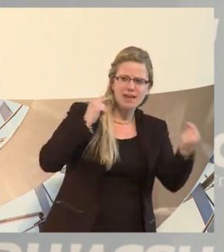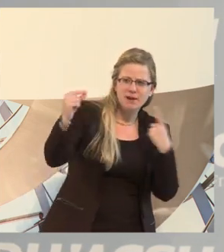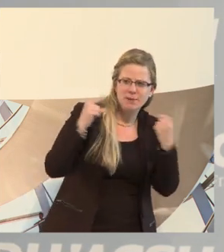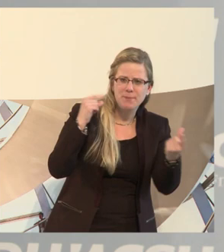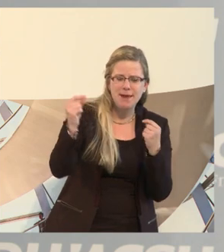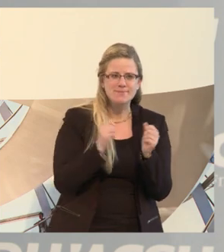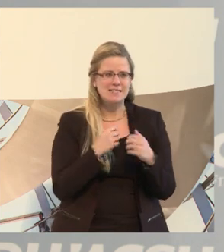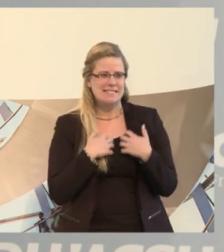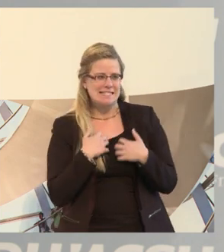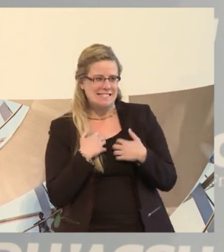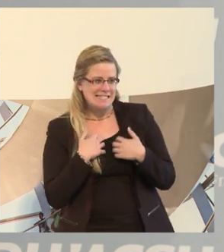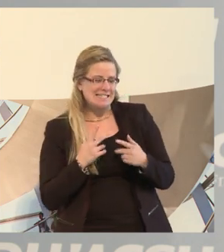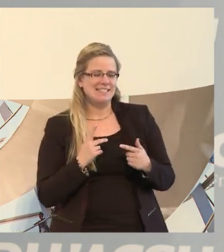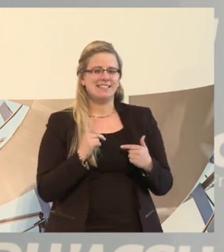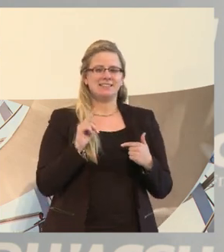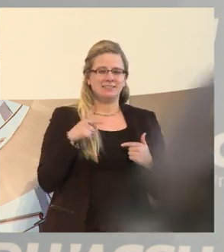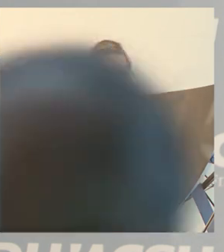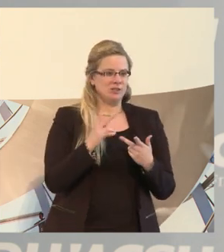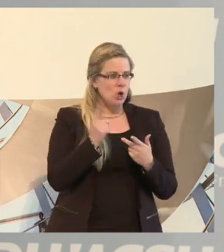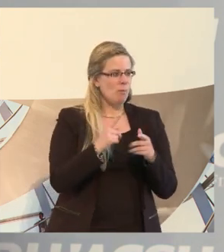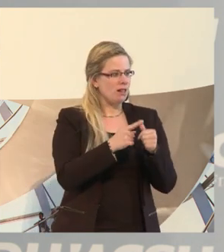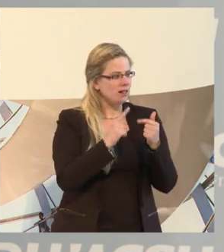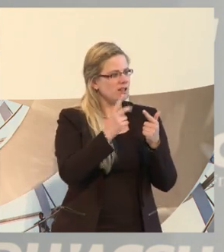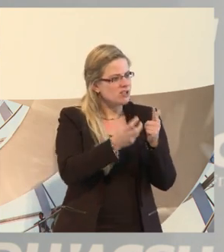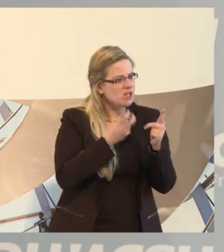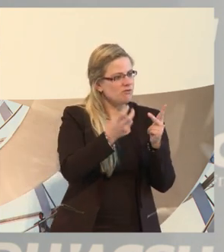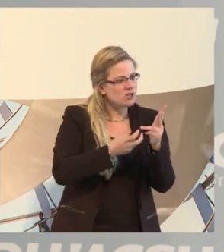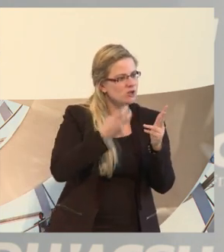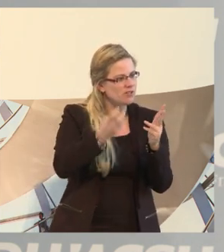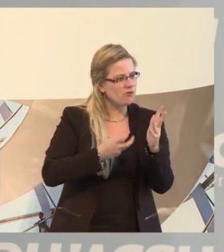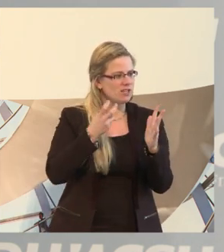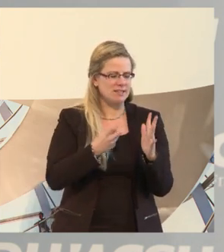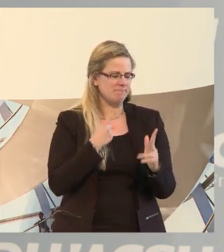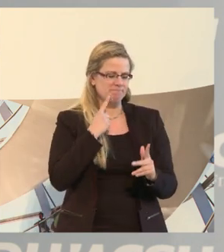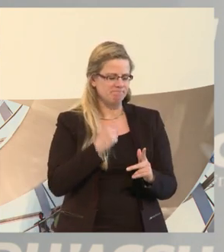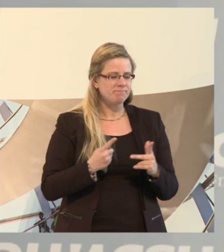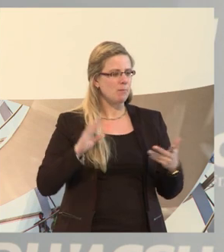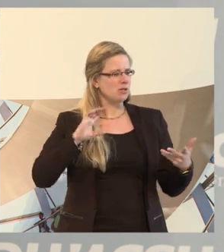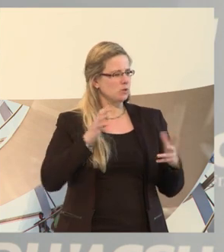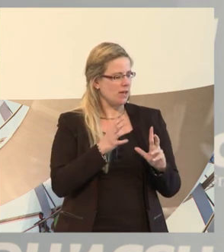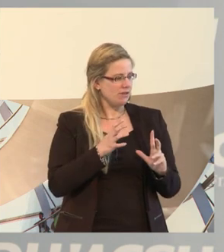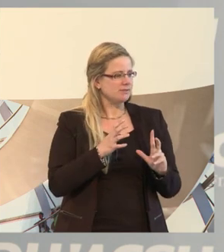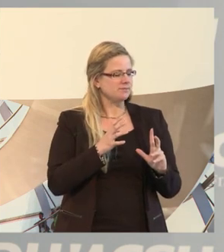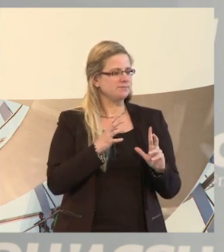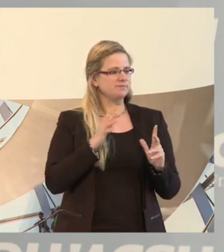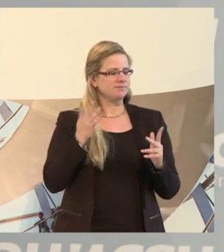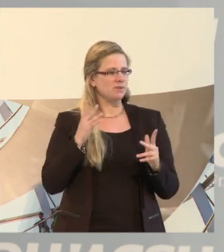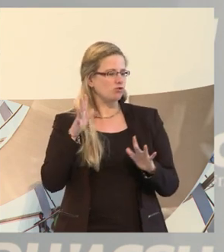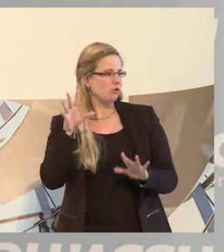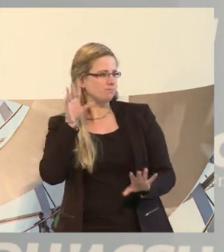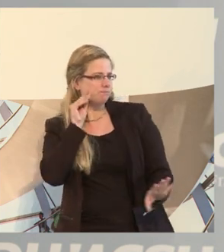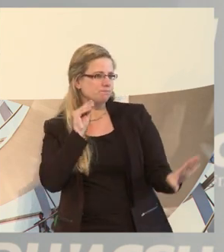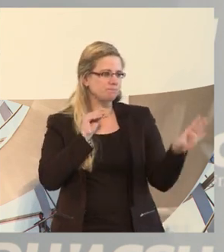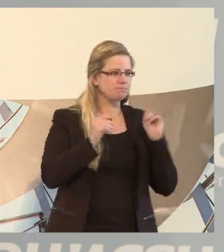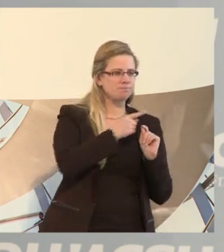Sie brauchen auch keine Angst zu haben, dass ich jetzt versuche, alles noch mal zusammenzufassen. Ich meine aber herausgehört zu haben, dass uns doch eines